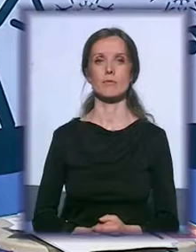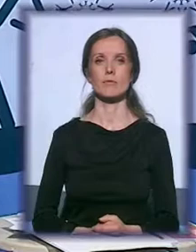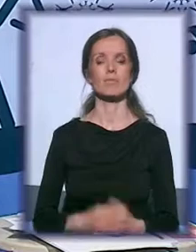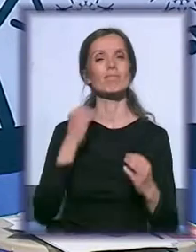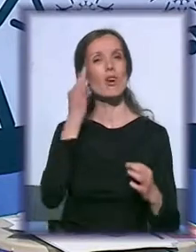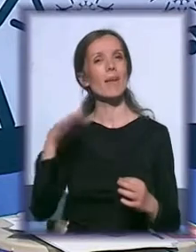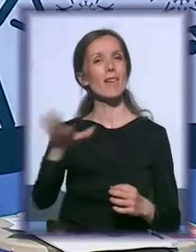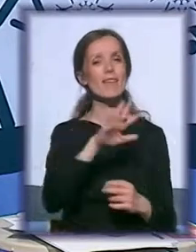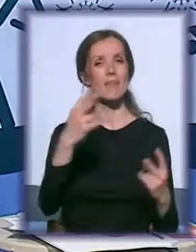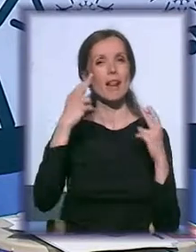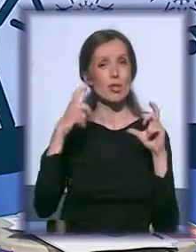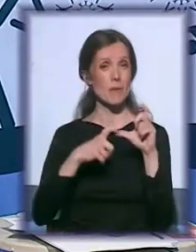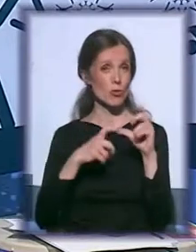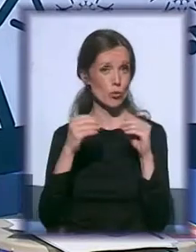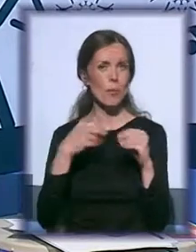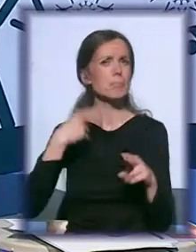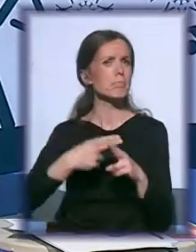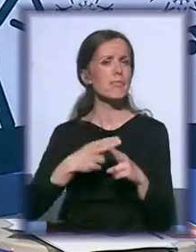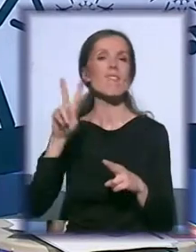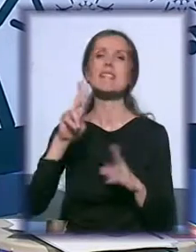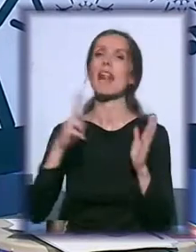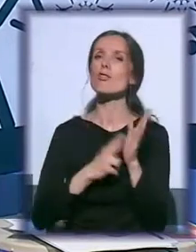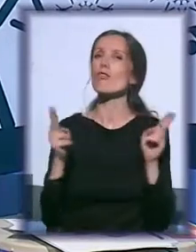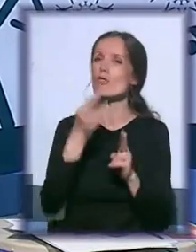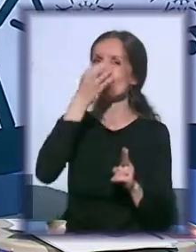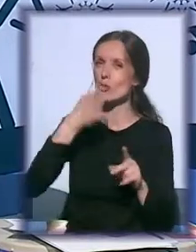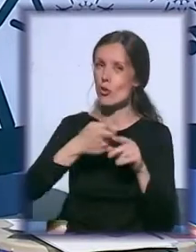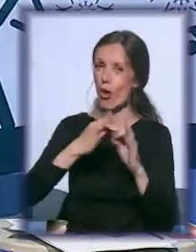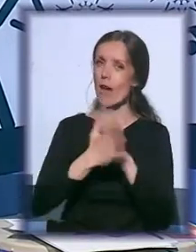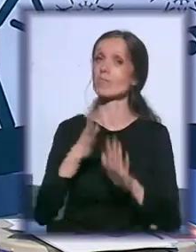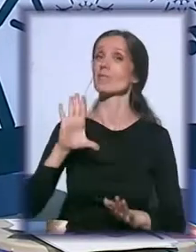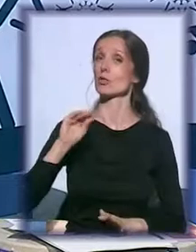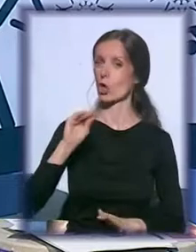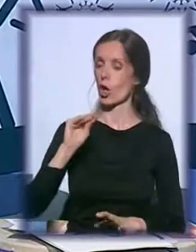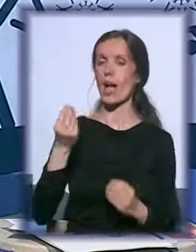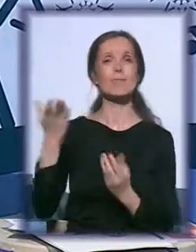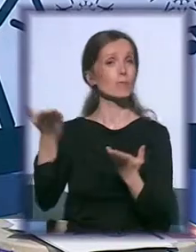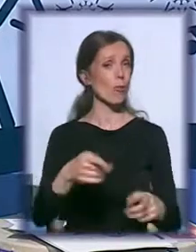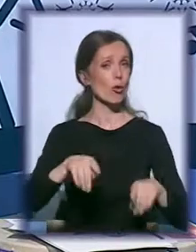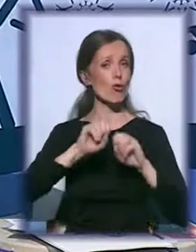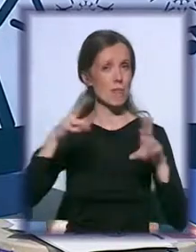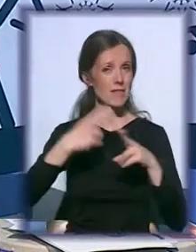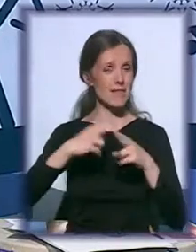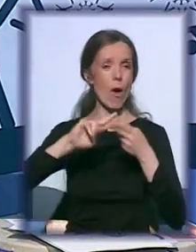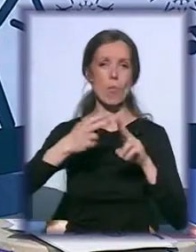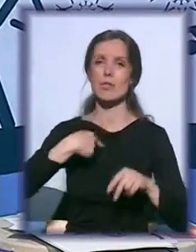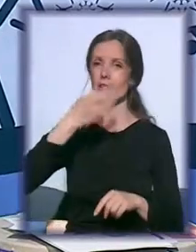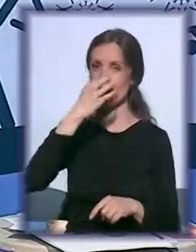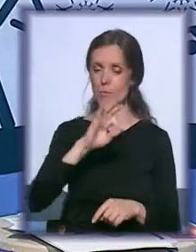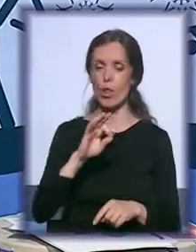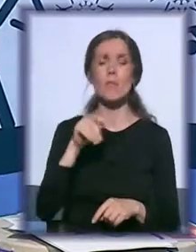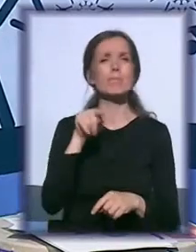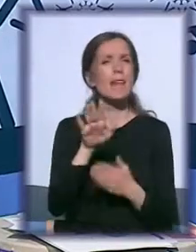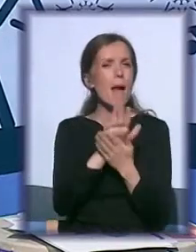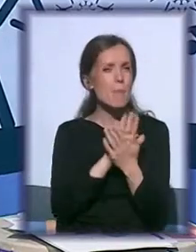Dobar dan svim gledalcima Studija B. Moje ime je Vesan Nestorović Coka i dobrodošli u emisiju Poznajte nas bolje. Odmah na početku